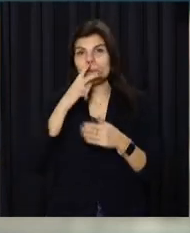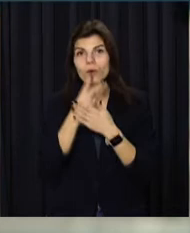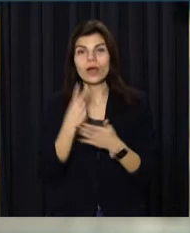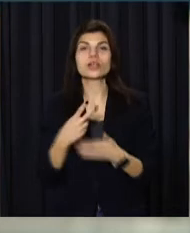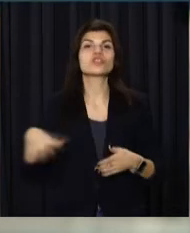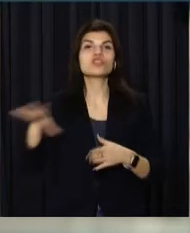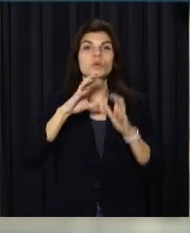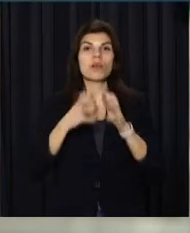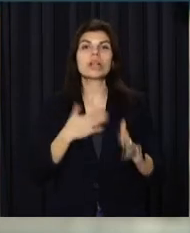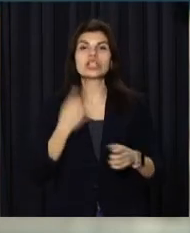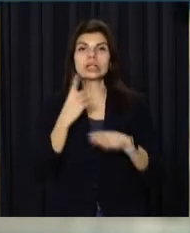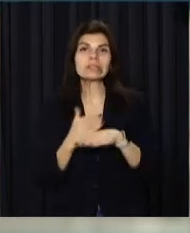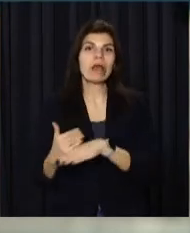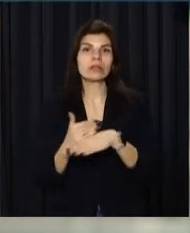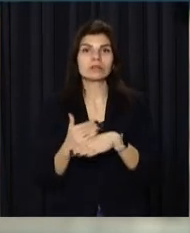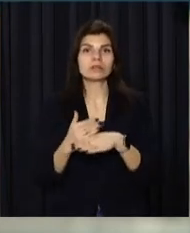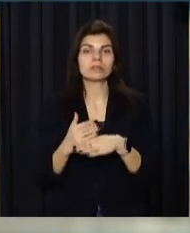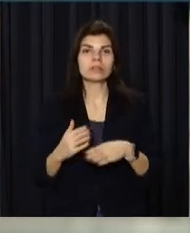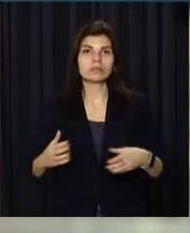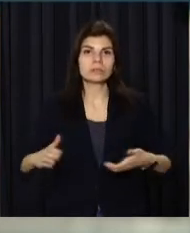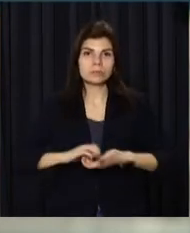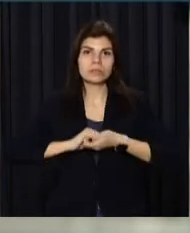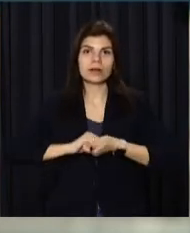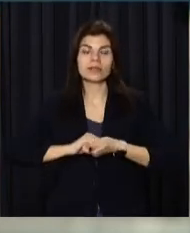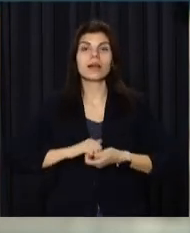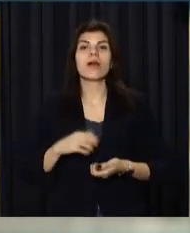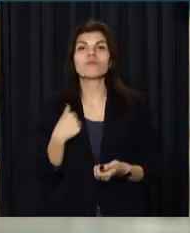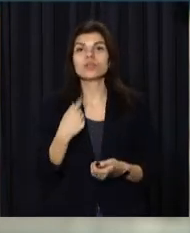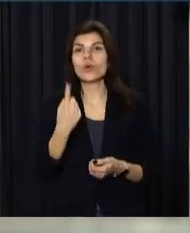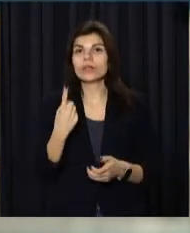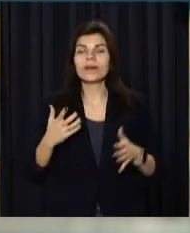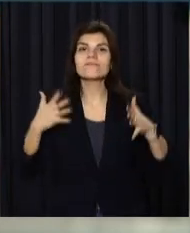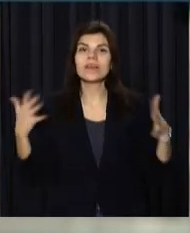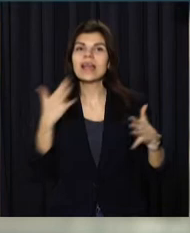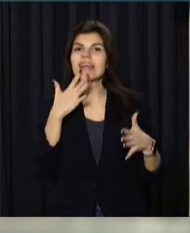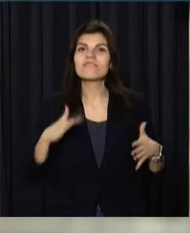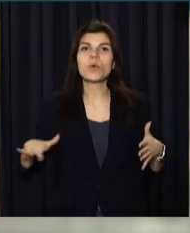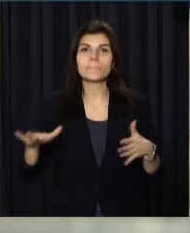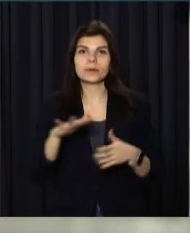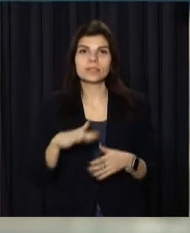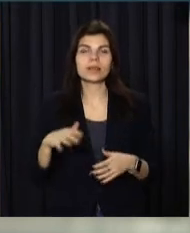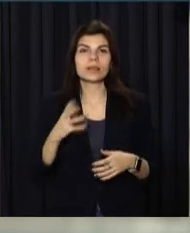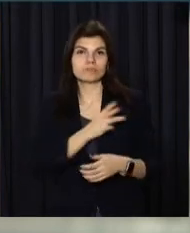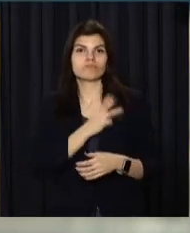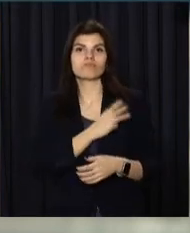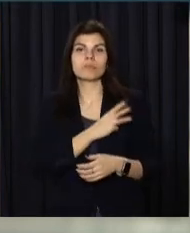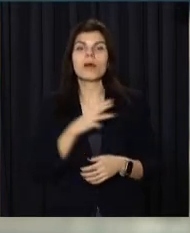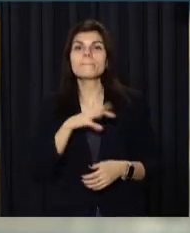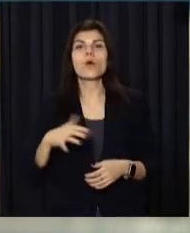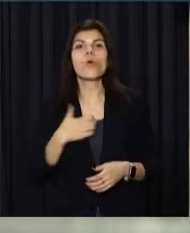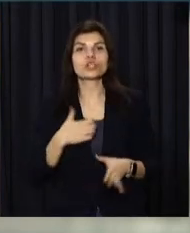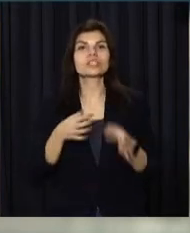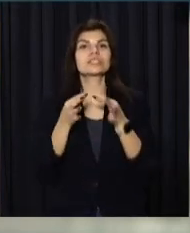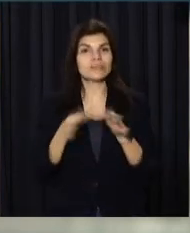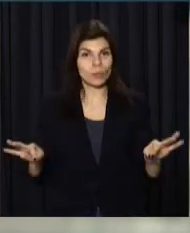нашу єдність. У нас одне велике європейське прагнення. Ми